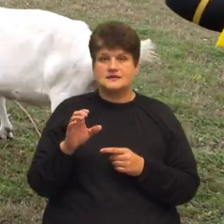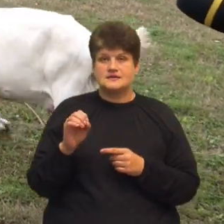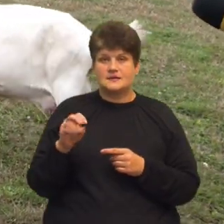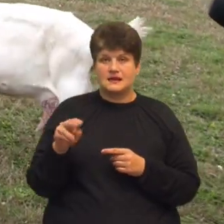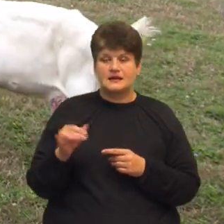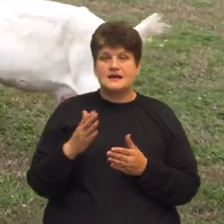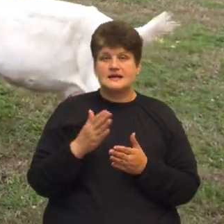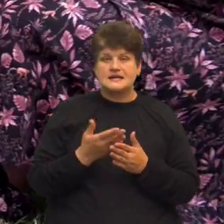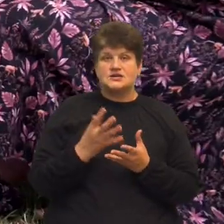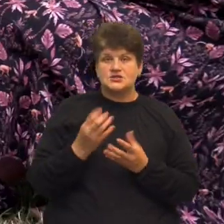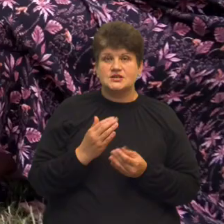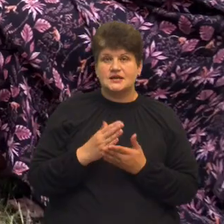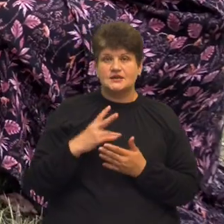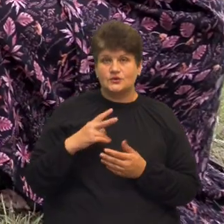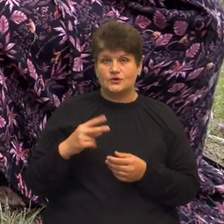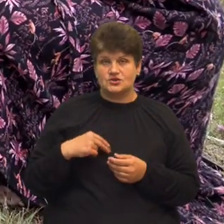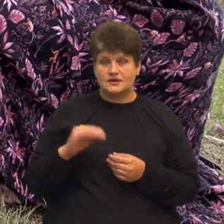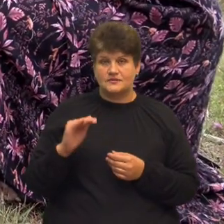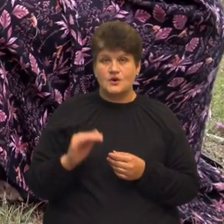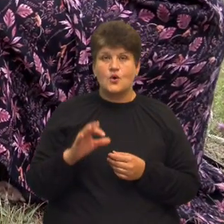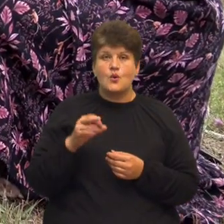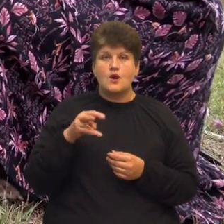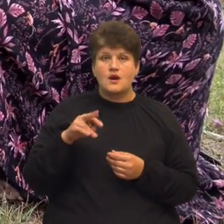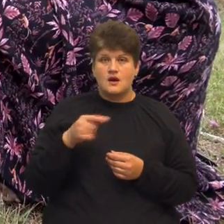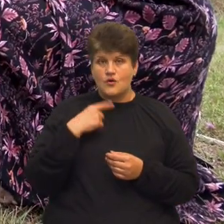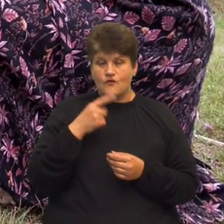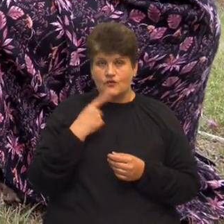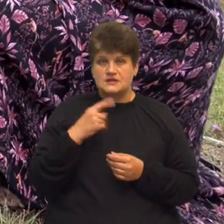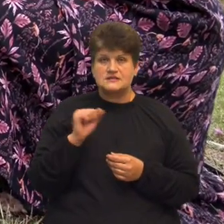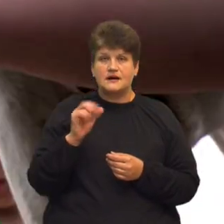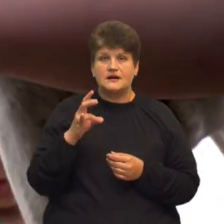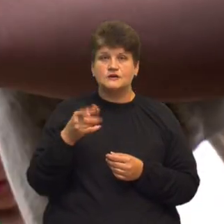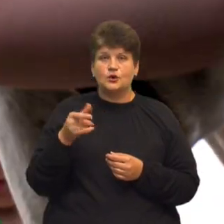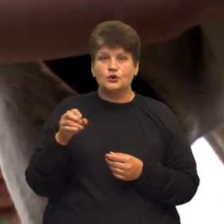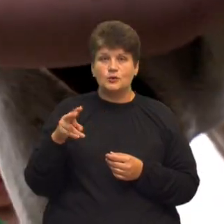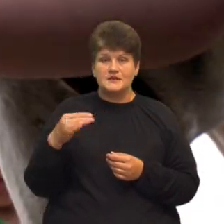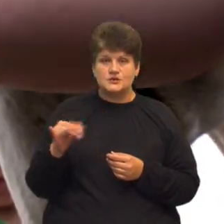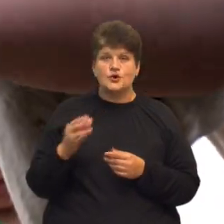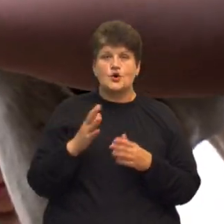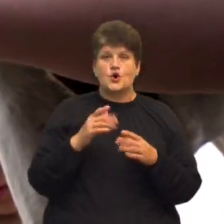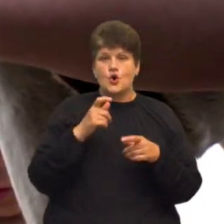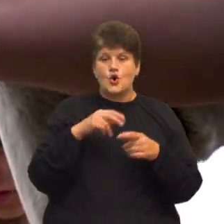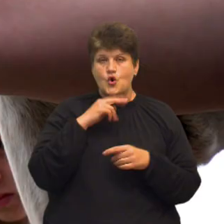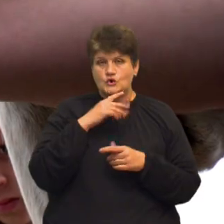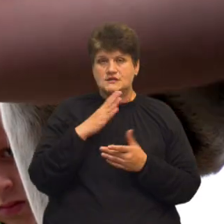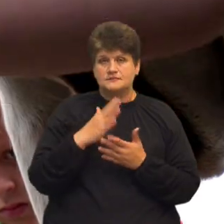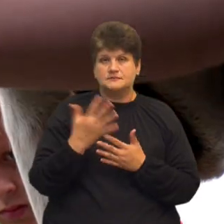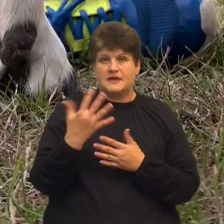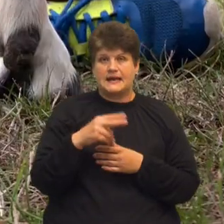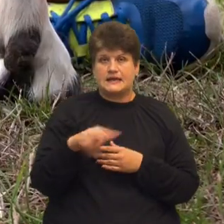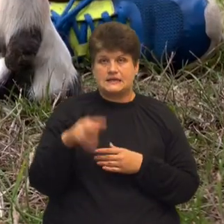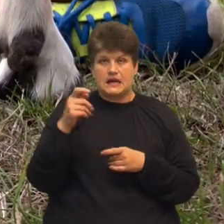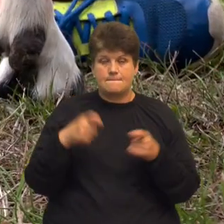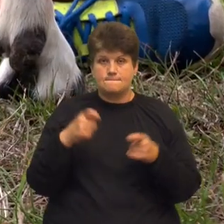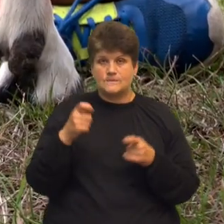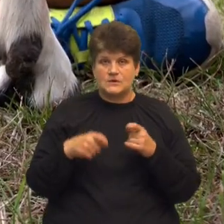в нас є дочечка, лапочка. Ольга каже, з англонобійської кози в середньому за день надоє її до п'яти літрів молока, а із